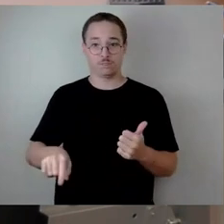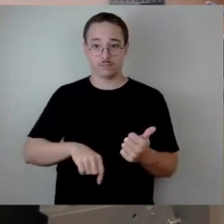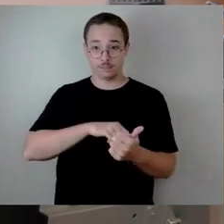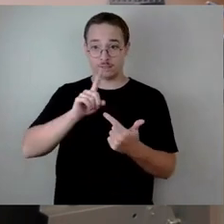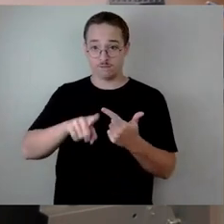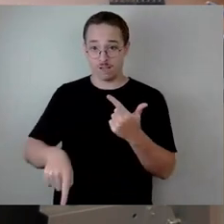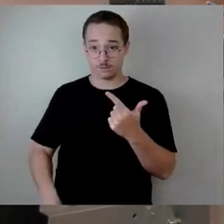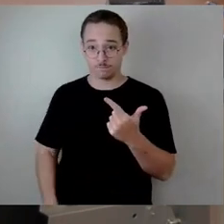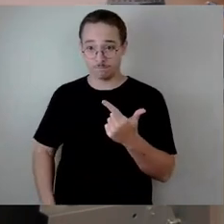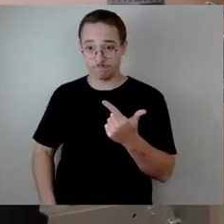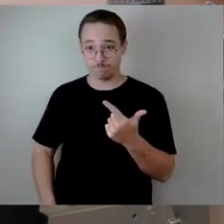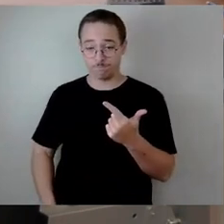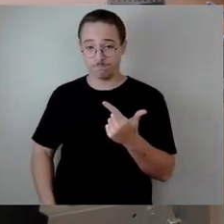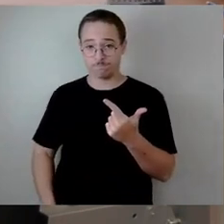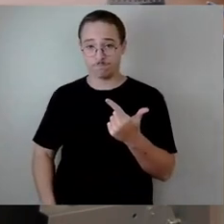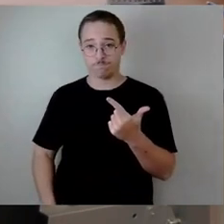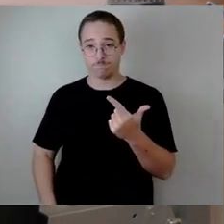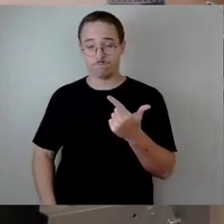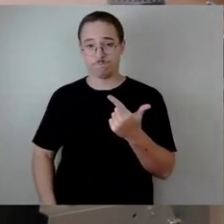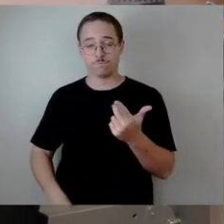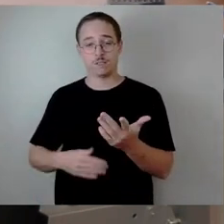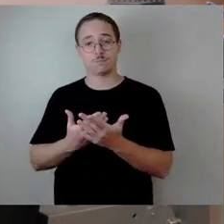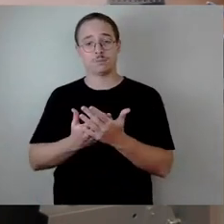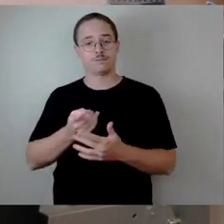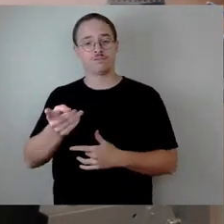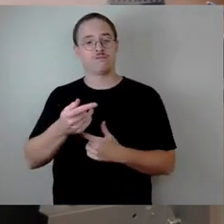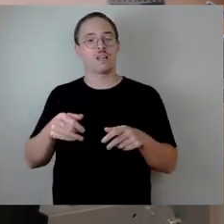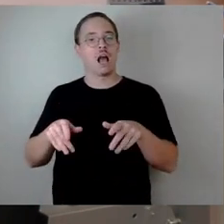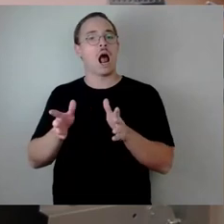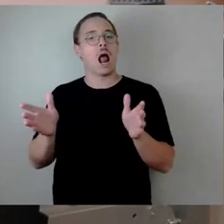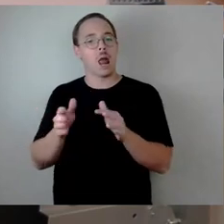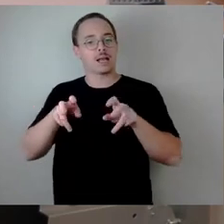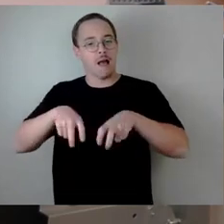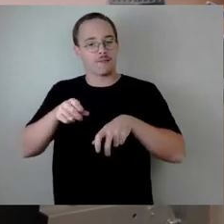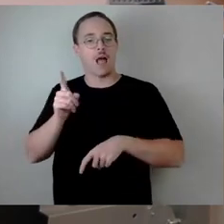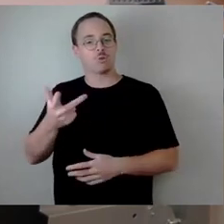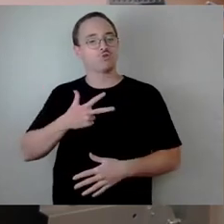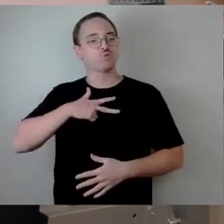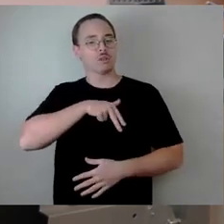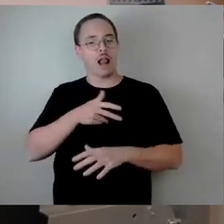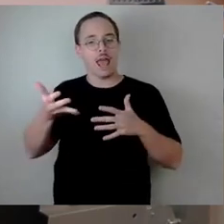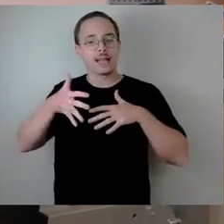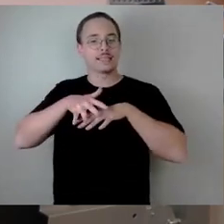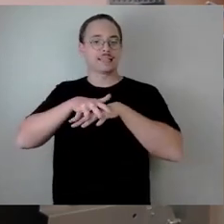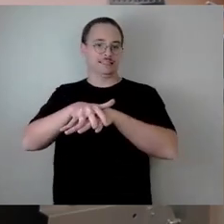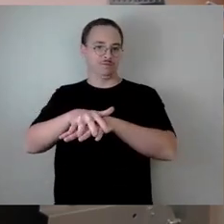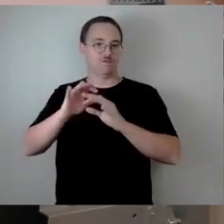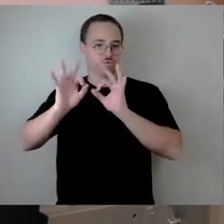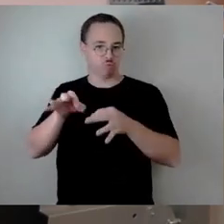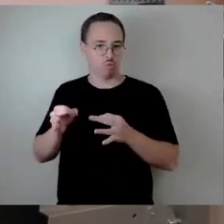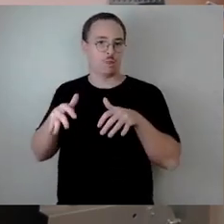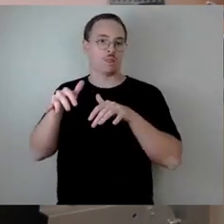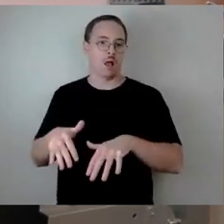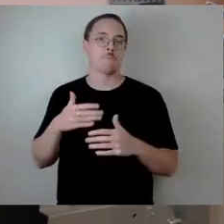Kleingärten auch eine wesentliche sozial-integrative Funktion in der Stadt erfüllen. Es gibt eben sehr